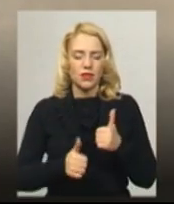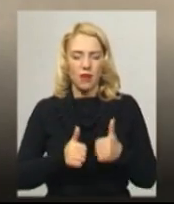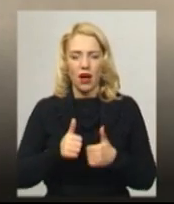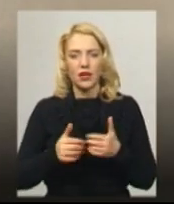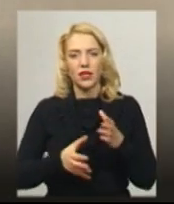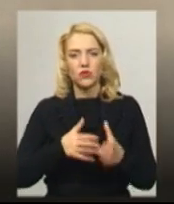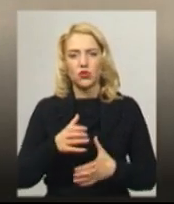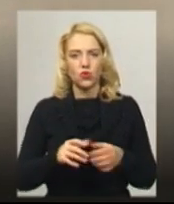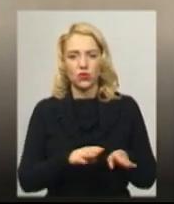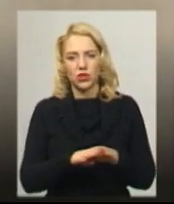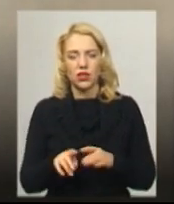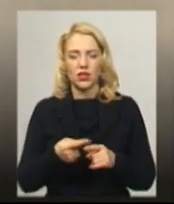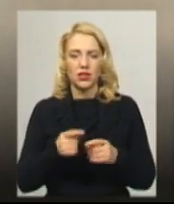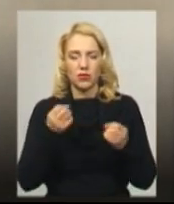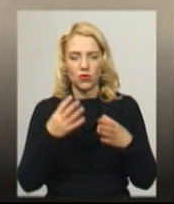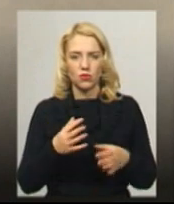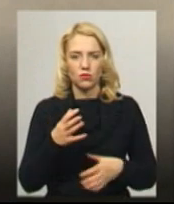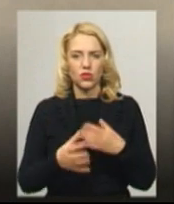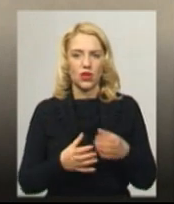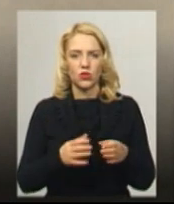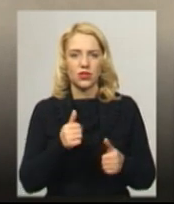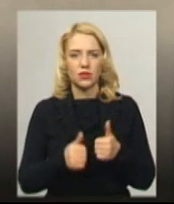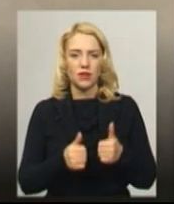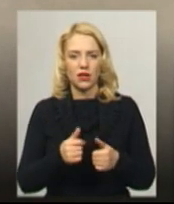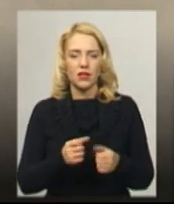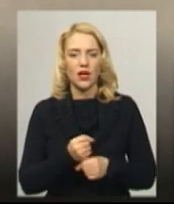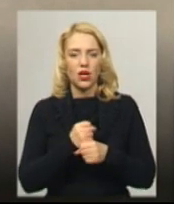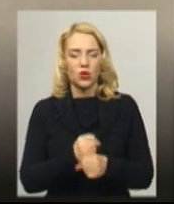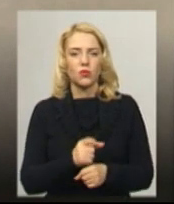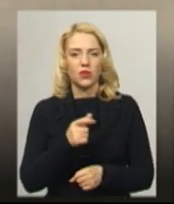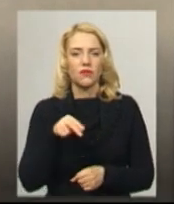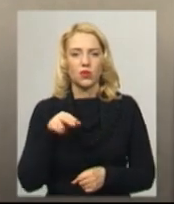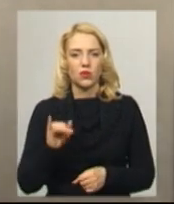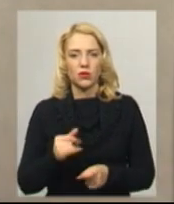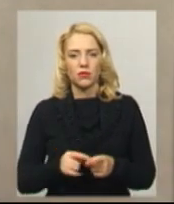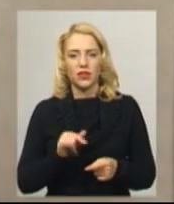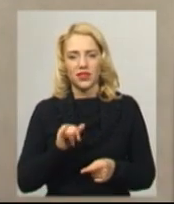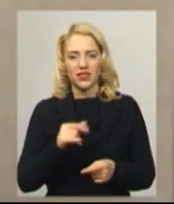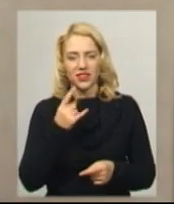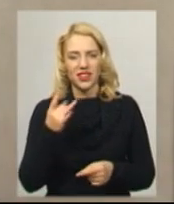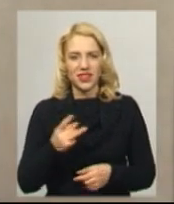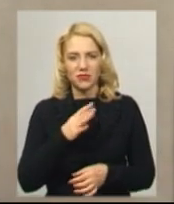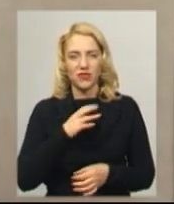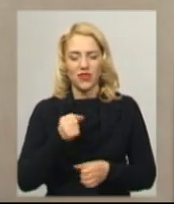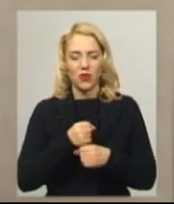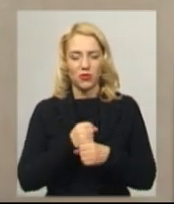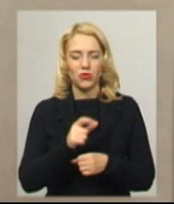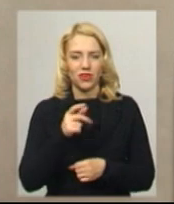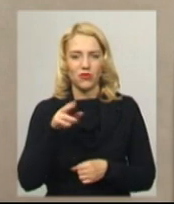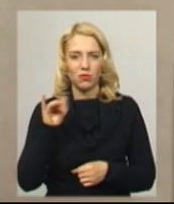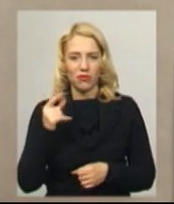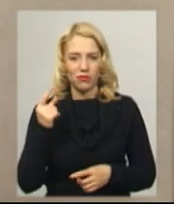Це як були просто міжнародні змагання, так і Кубки Європи. Один раз був на Кубку Європи перший раз